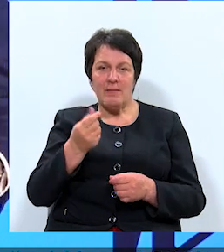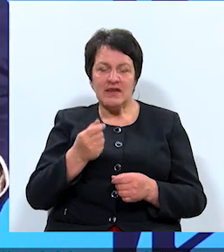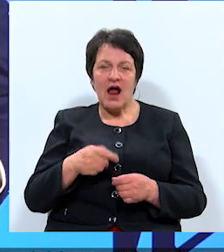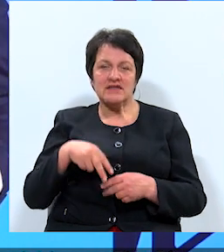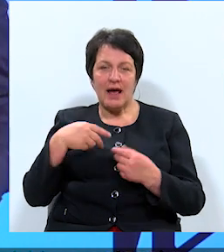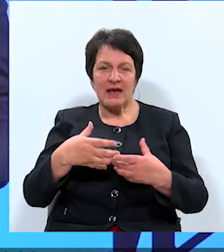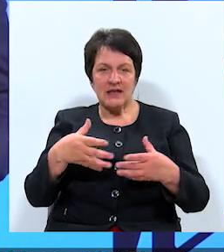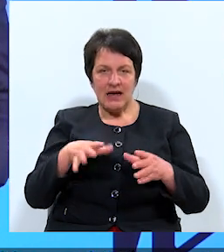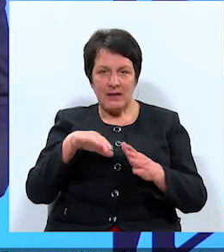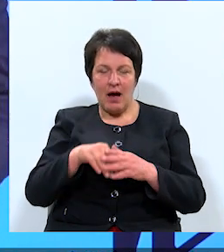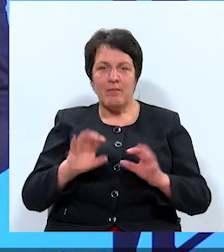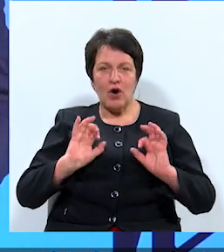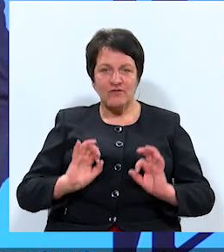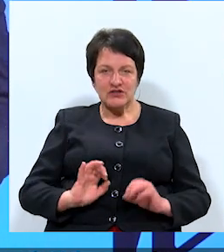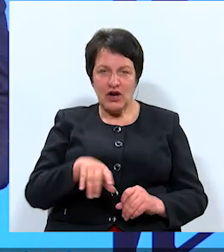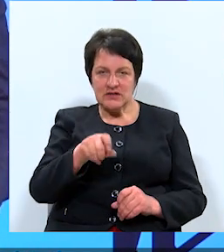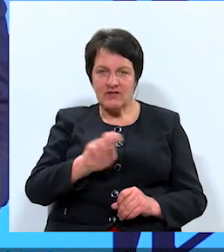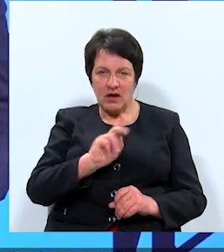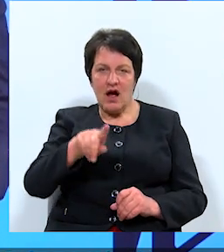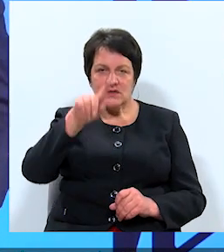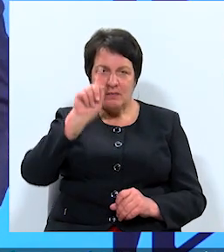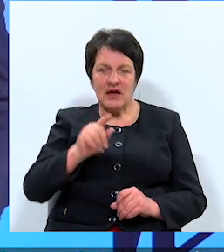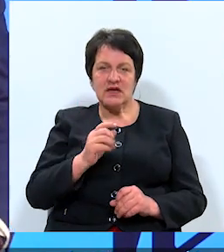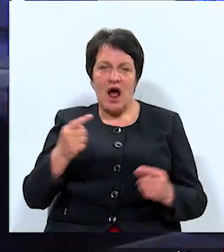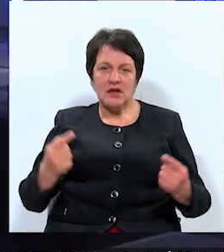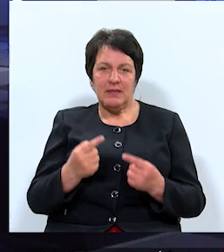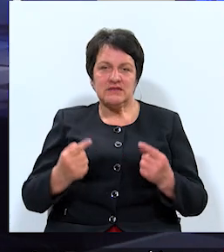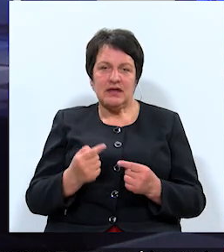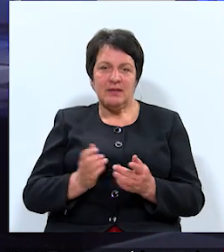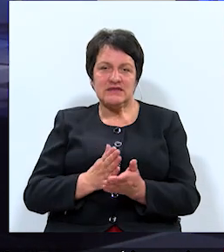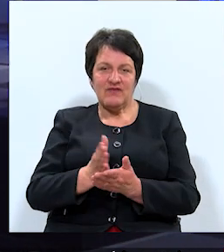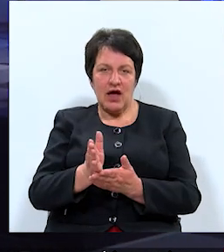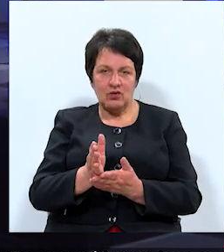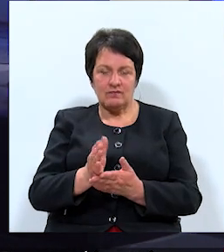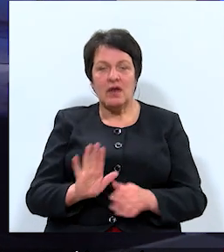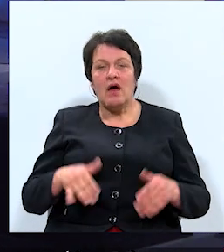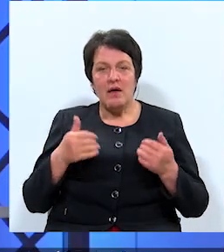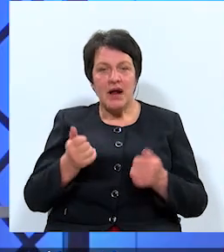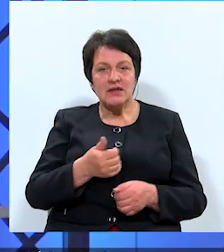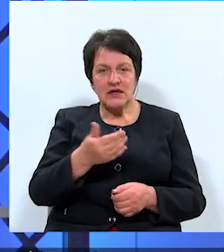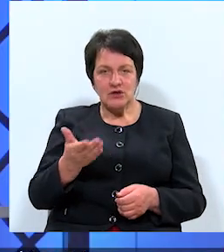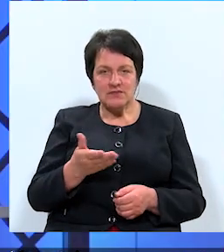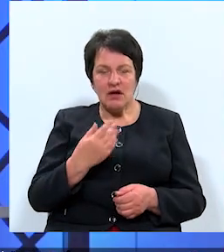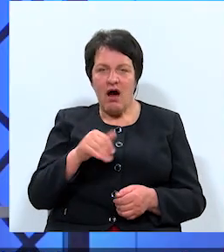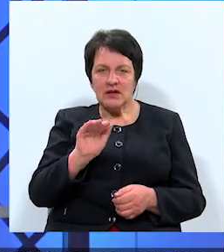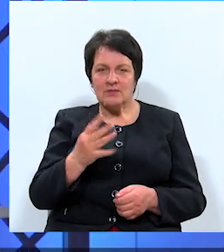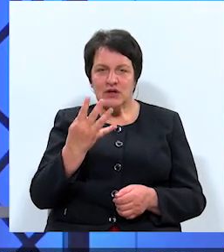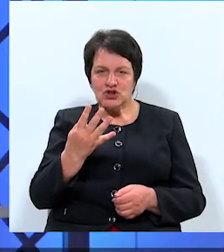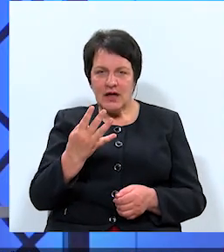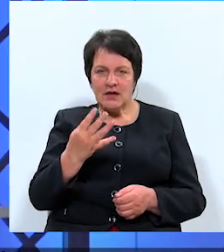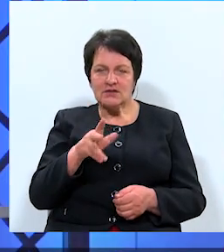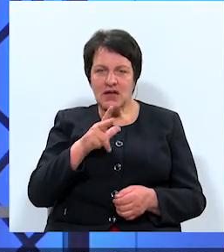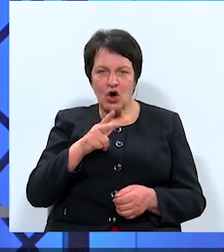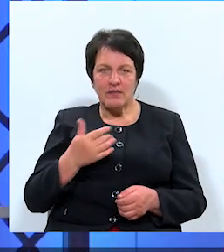profesionālus cilvēkus, kuri pārzina atbilstības sfēra. Paldies jums. Tātad atgādīju četra šīs Daugavpils